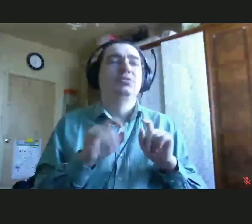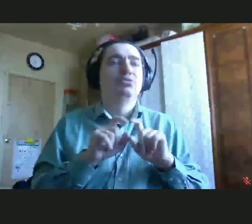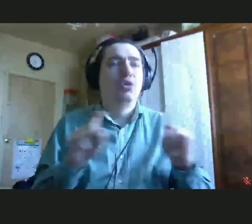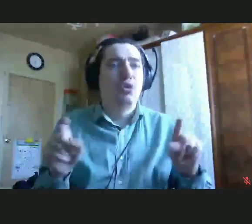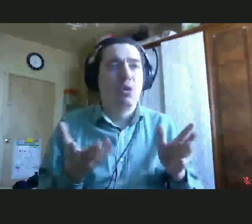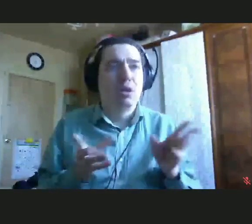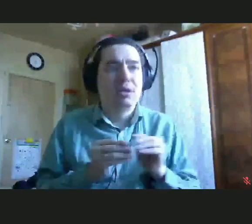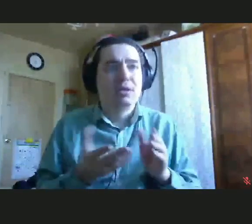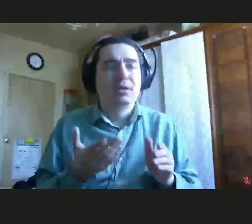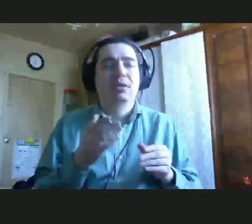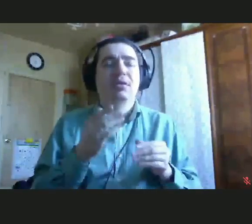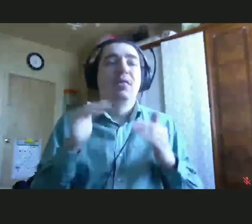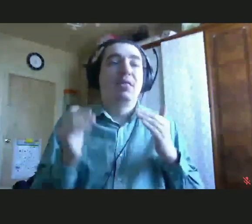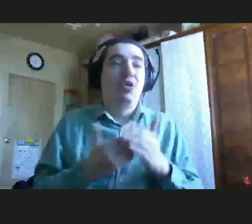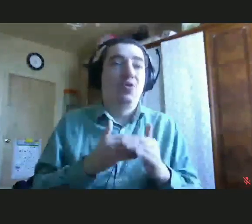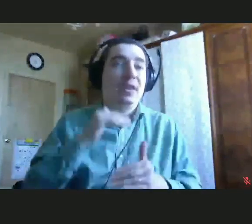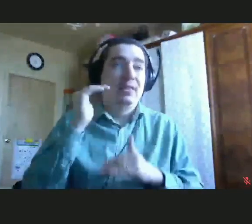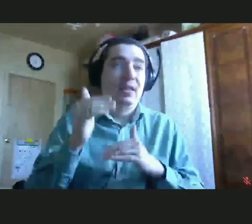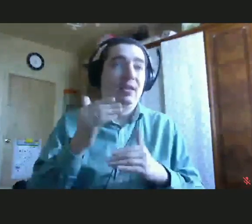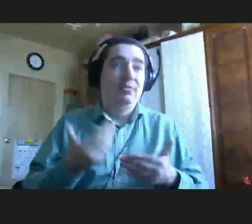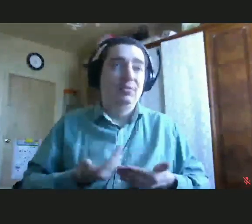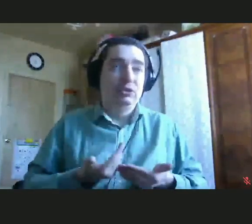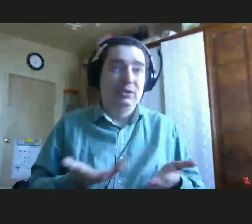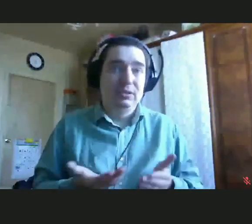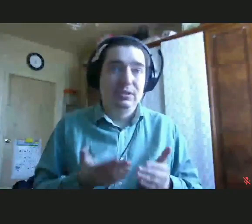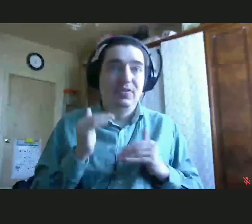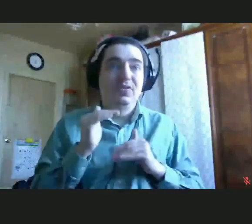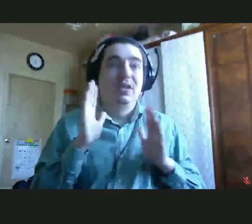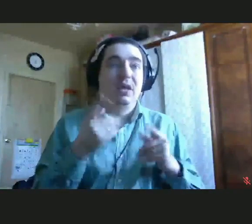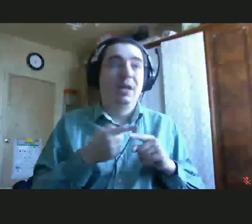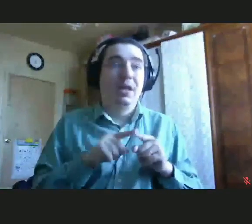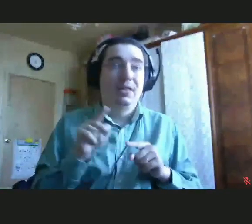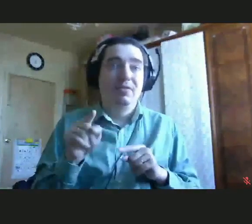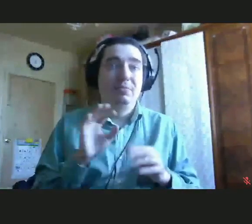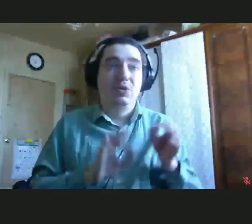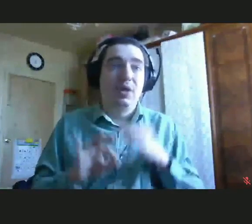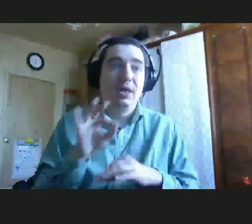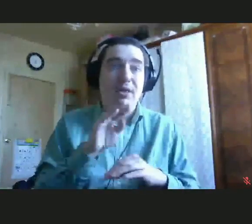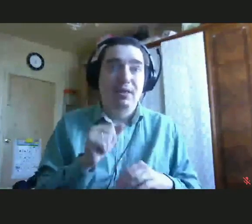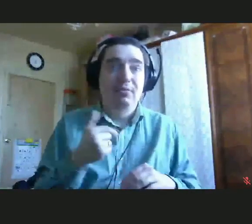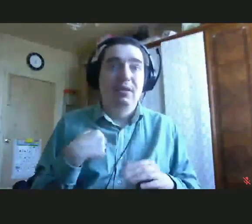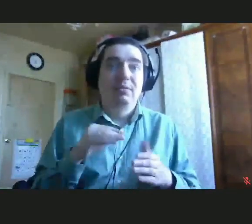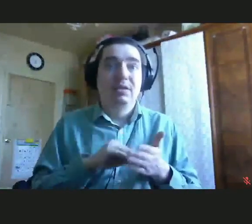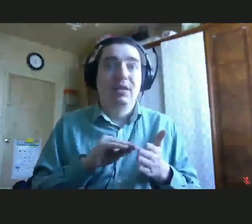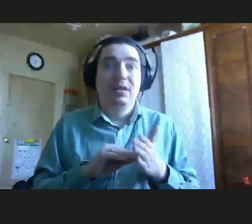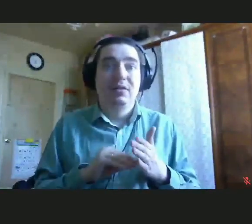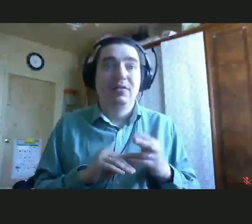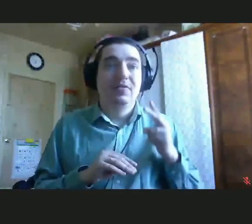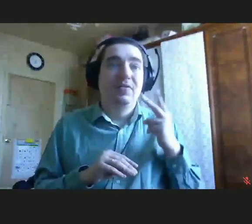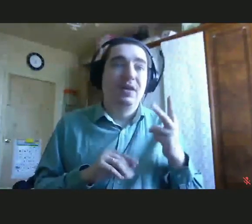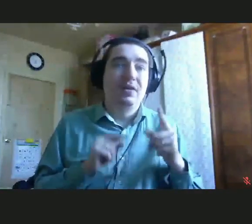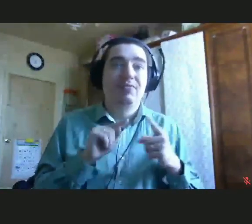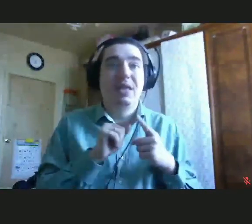вот новый этап в жизни. И в рамках этого проекта мы записали два интервью. Первое